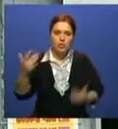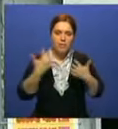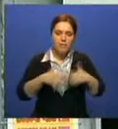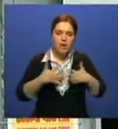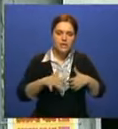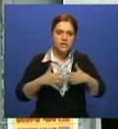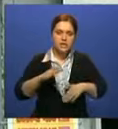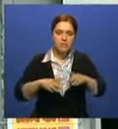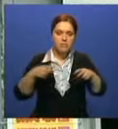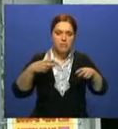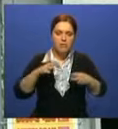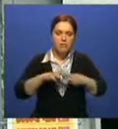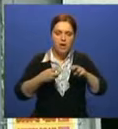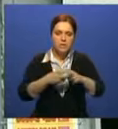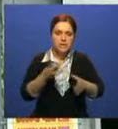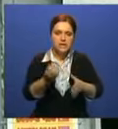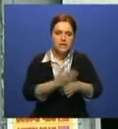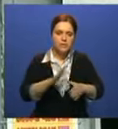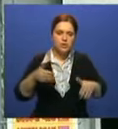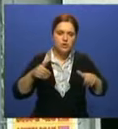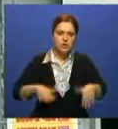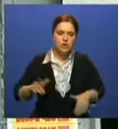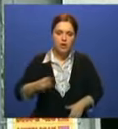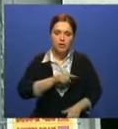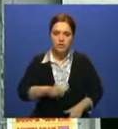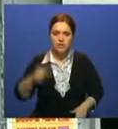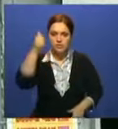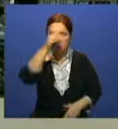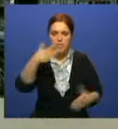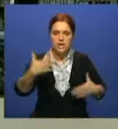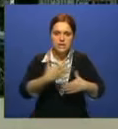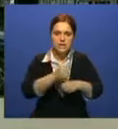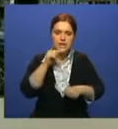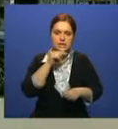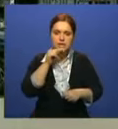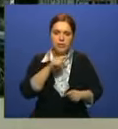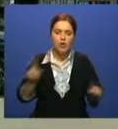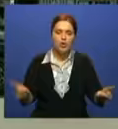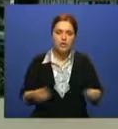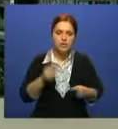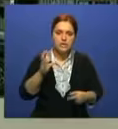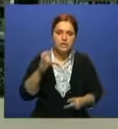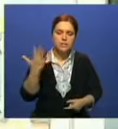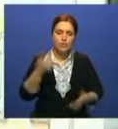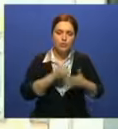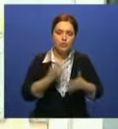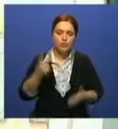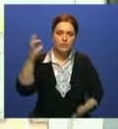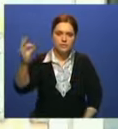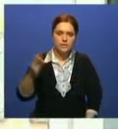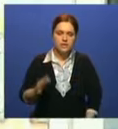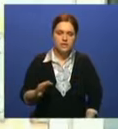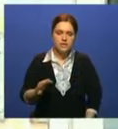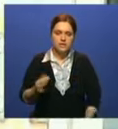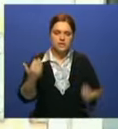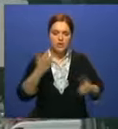это не решило. В текущем году грузинское правительство ожидает сокращения экономического роста страны с 5 до 2%. Тем